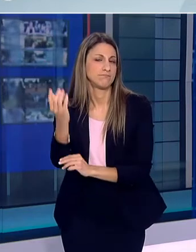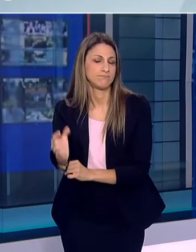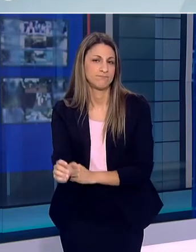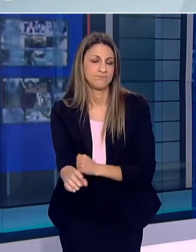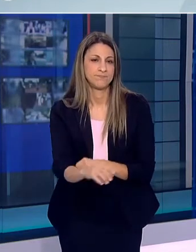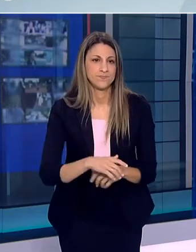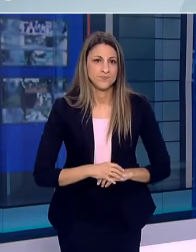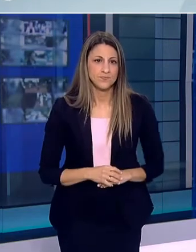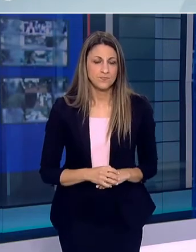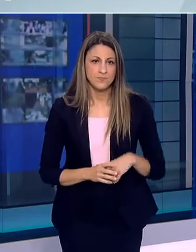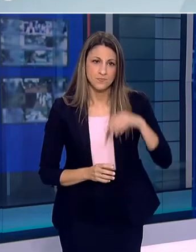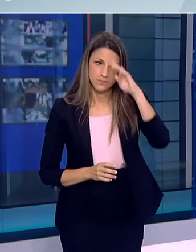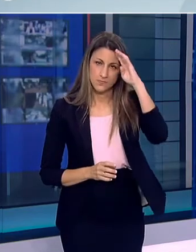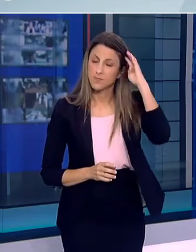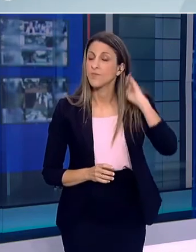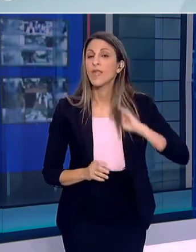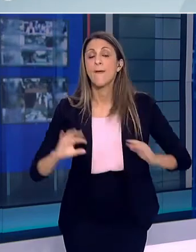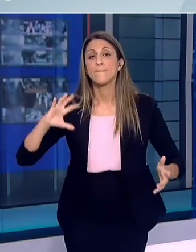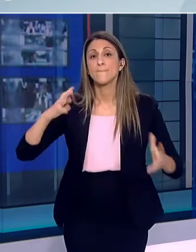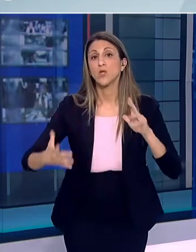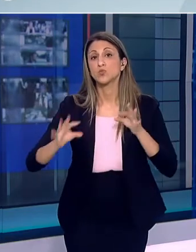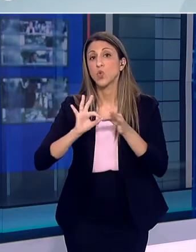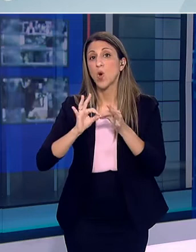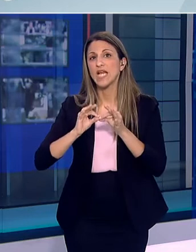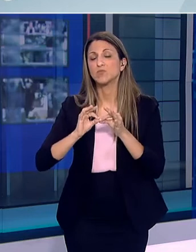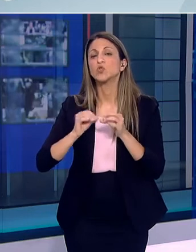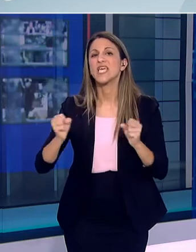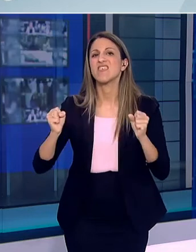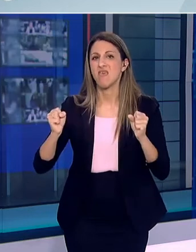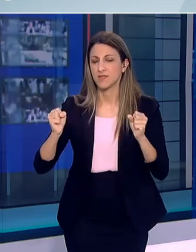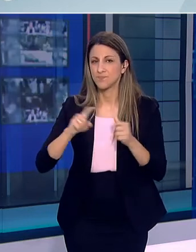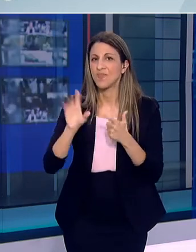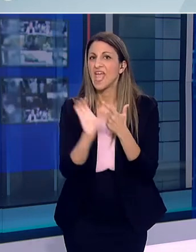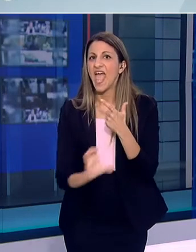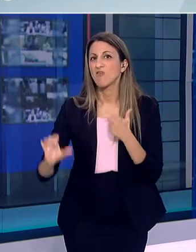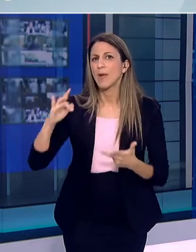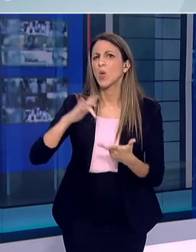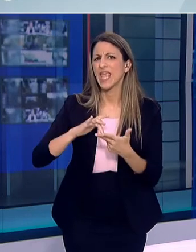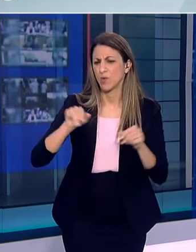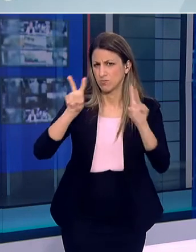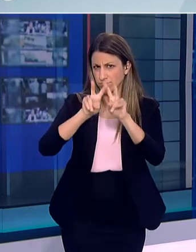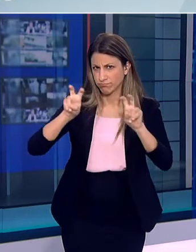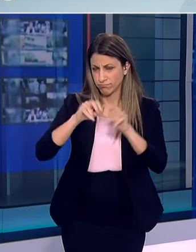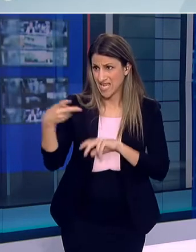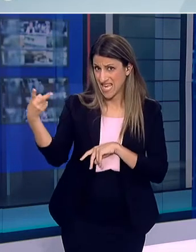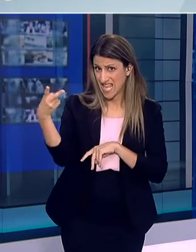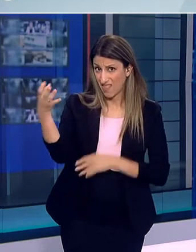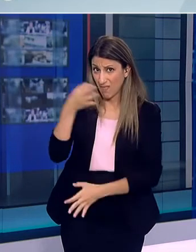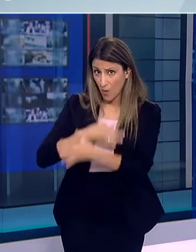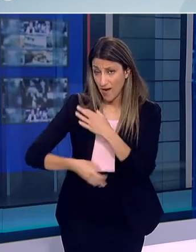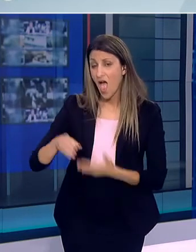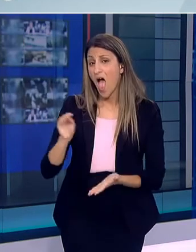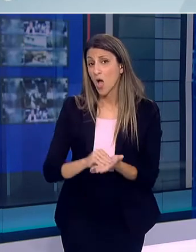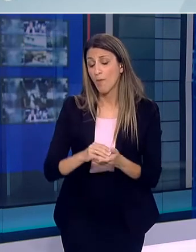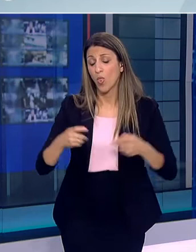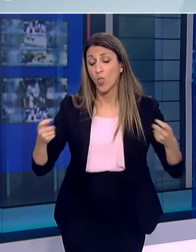Σύμφωνα με τους αξιωματούχους του Παγκόσμιου Οργανισμού Υγείας και του Ευρωπαϊκού Κέντρου Ελέγχων Νοσημάτων έχουμε αρκετό δρόμο ακόμη μπροστά μας,